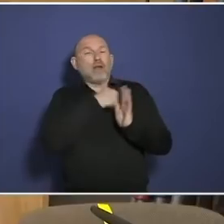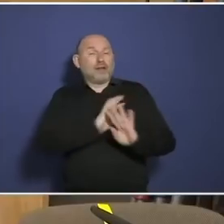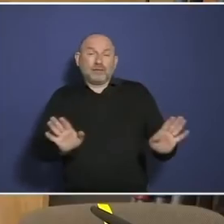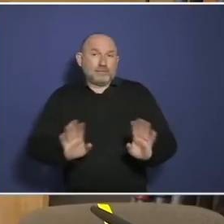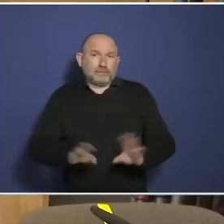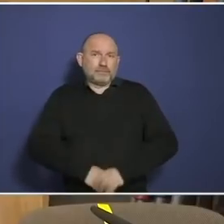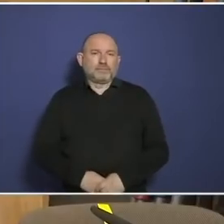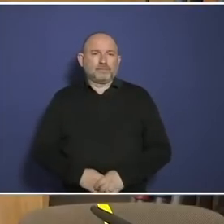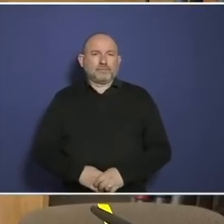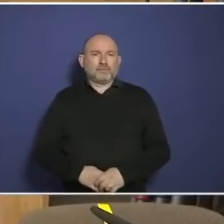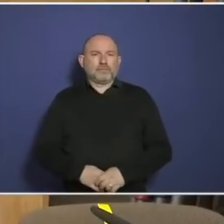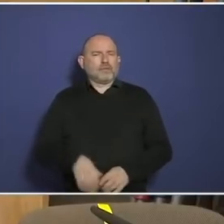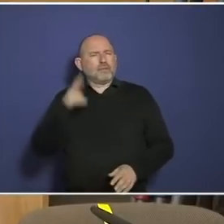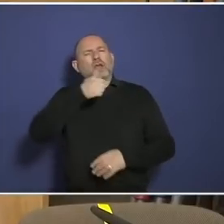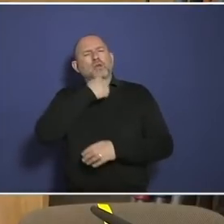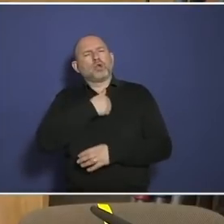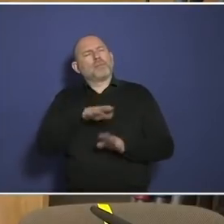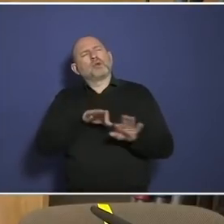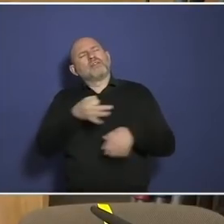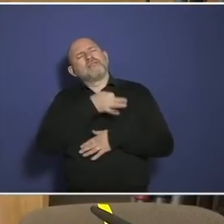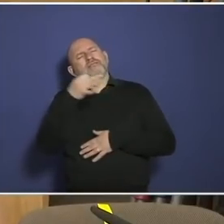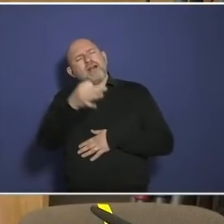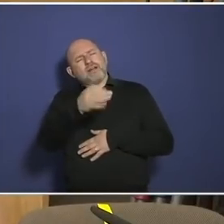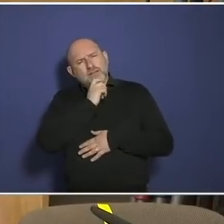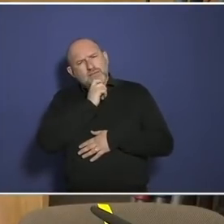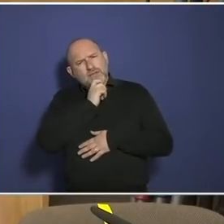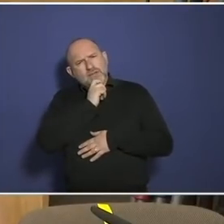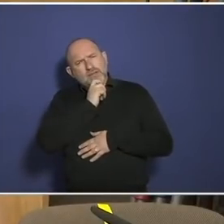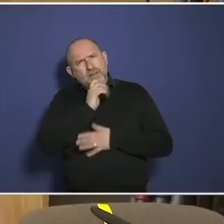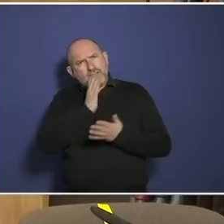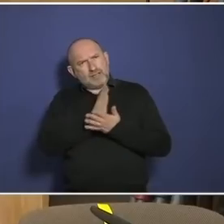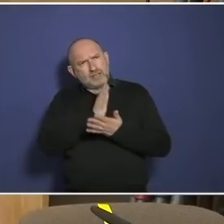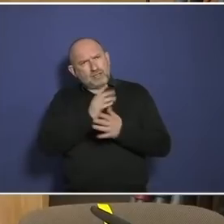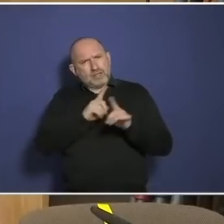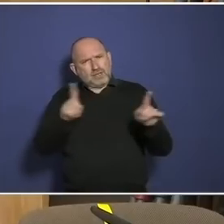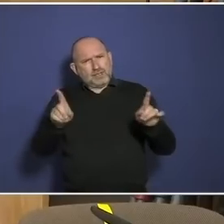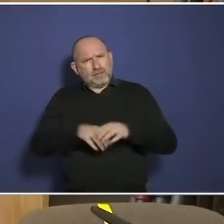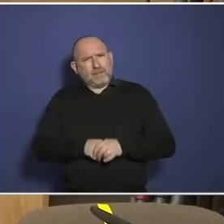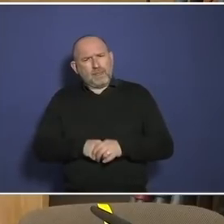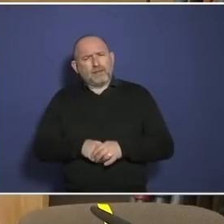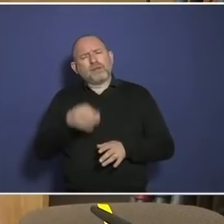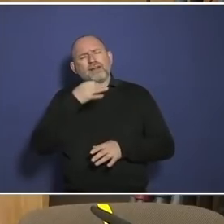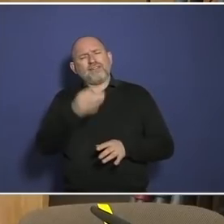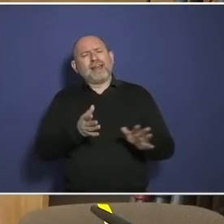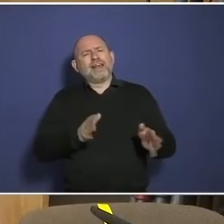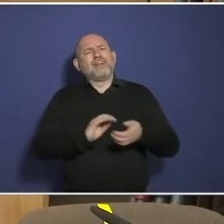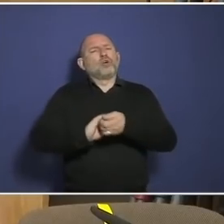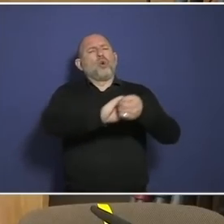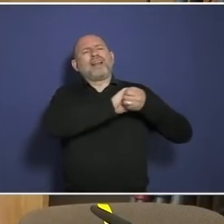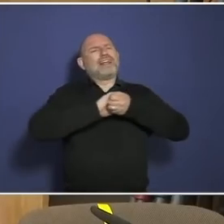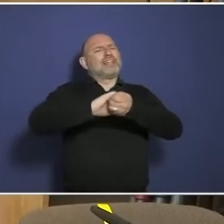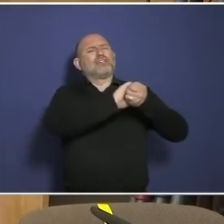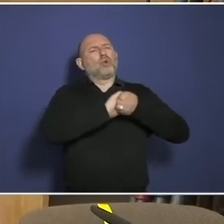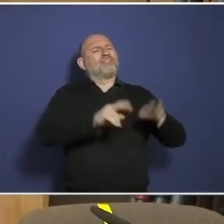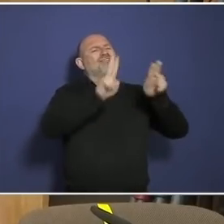Vielleicht haben wir eine grundsätzliche Frage, weil das war ja jetzt schon das Thema hier. Warum ist eigentlich ein Koalitionsfrieden wichtiger als der Schutz der